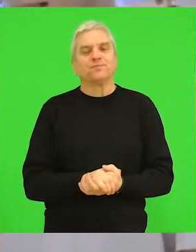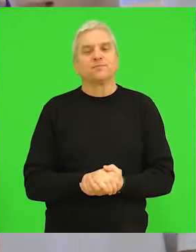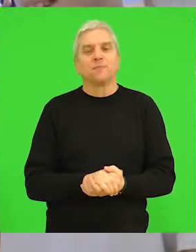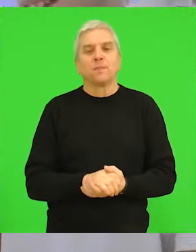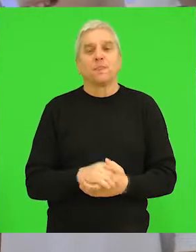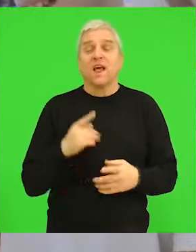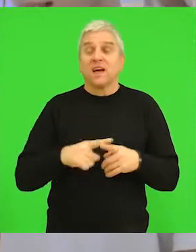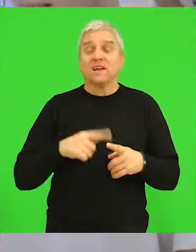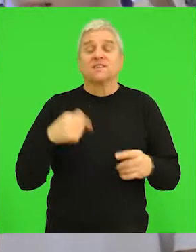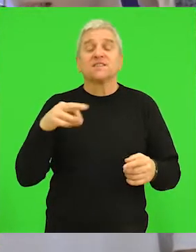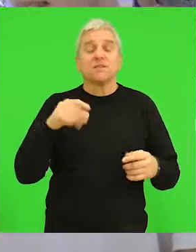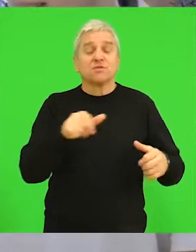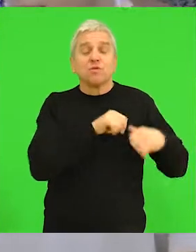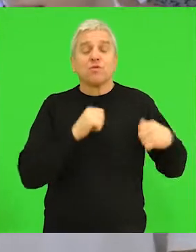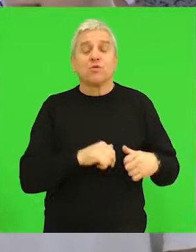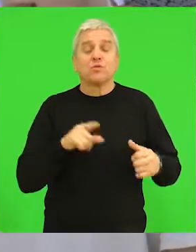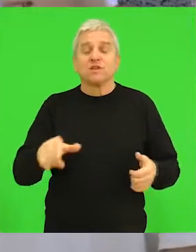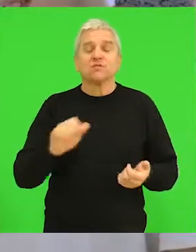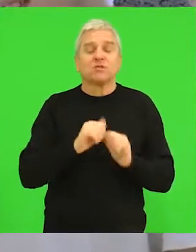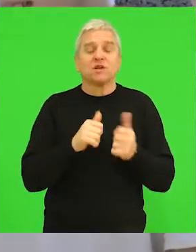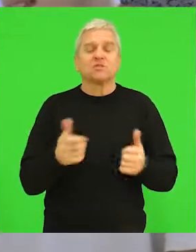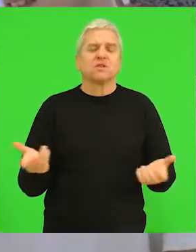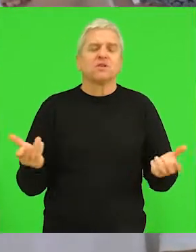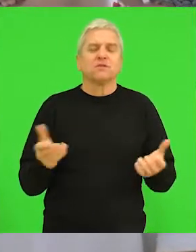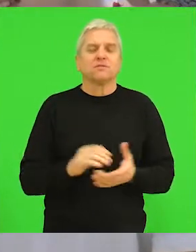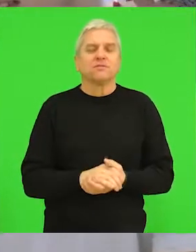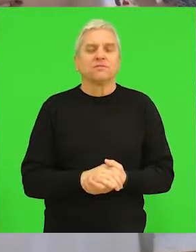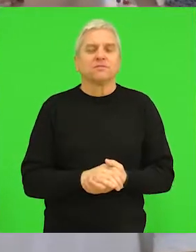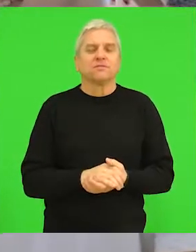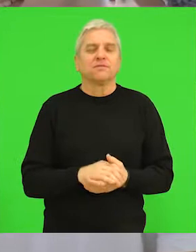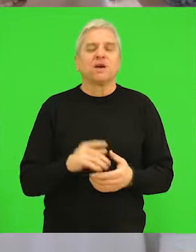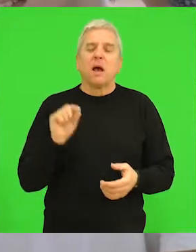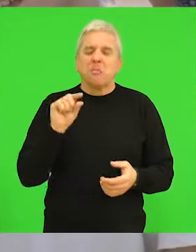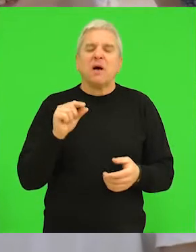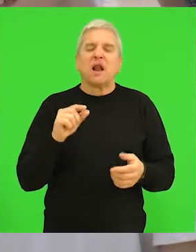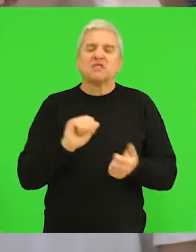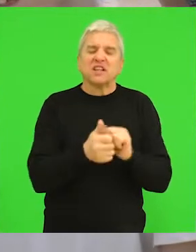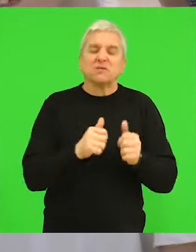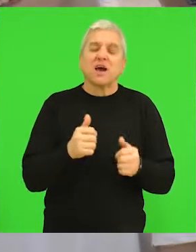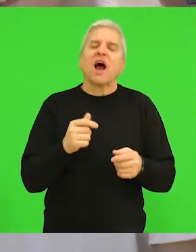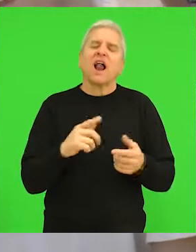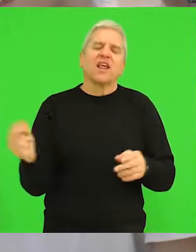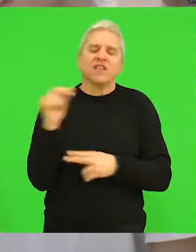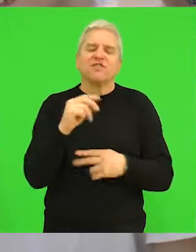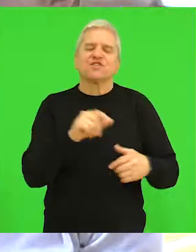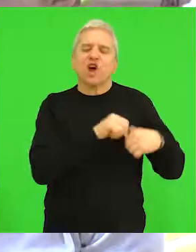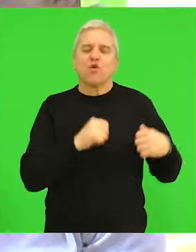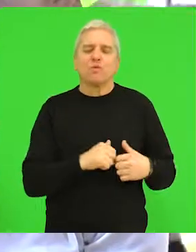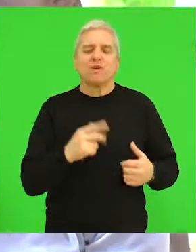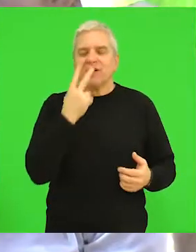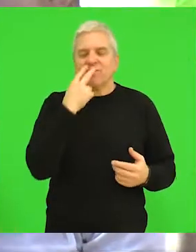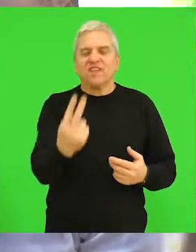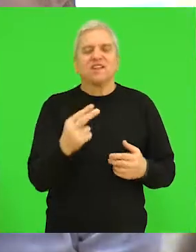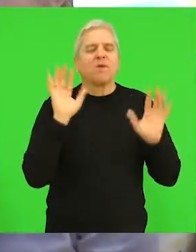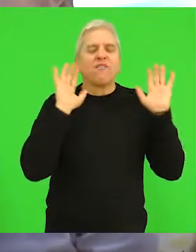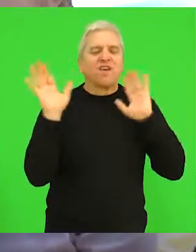Da li je samo zbog humanitarnog karaktera ili zbog takmičarskog? Pa mali zbog takmičarskog ali i zbog humanog. Vidjeli smo